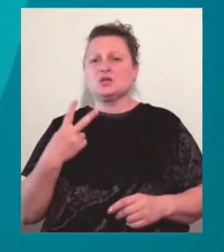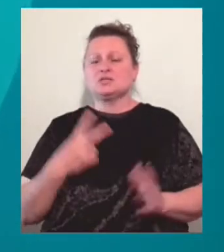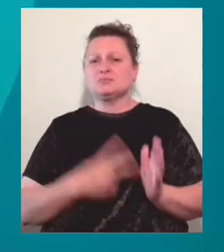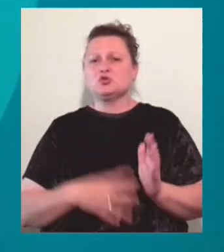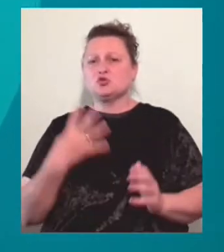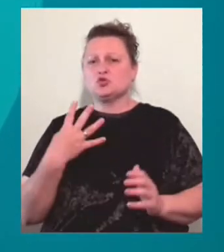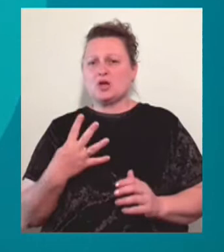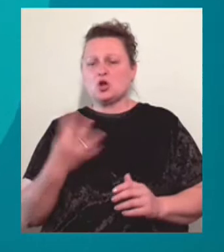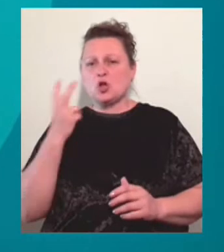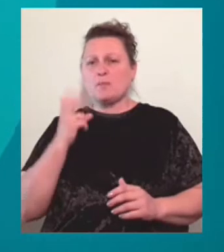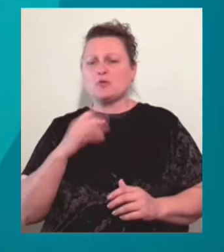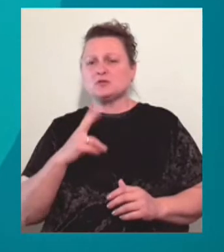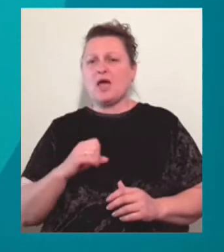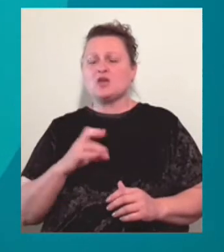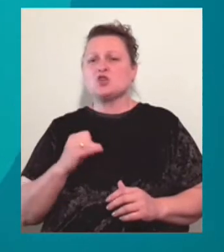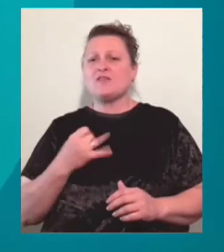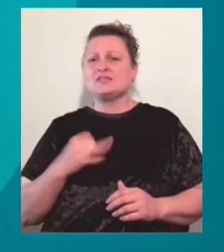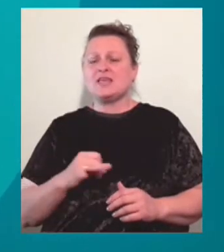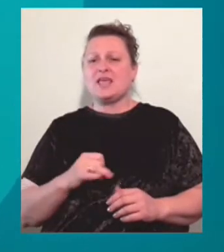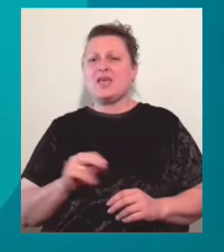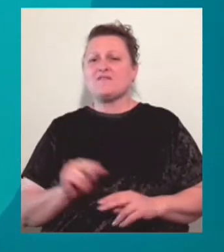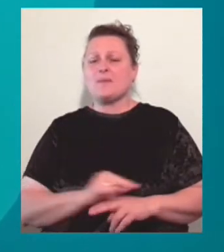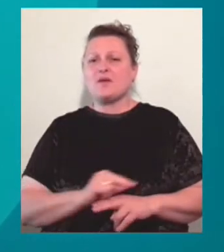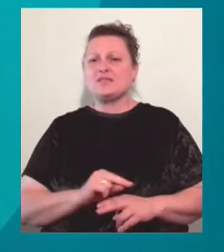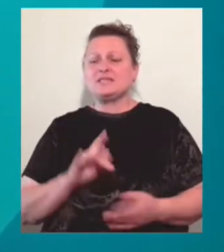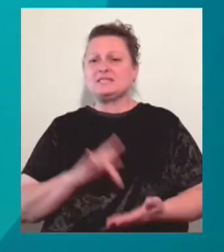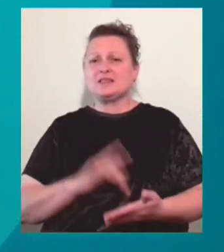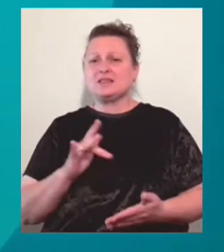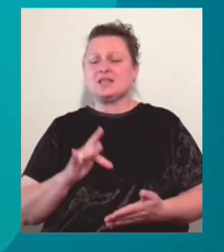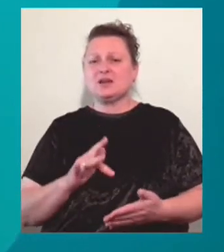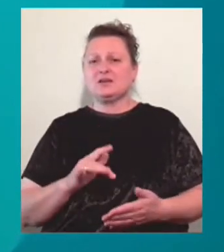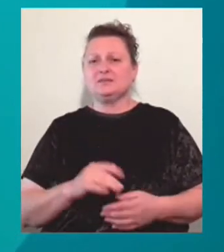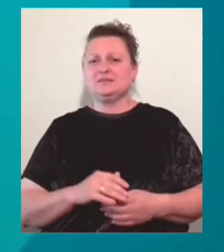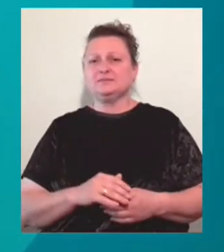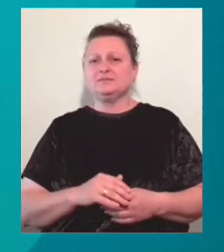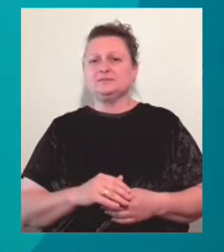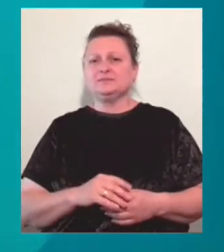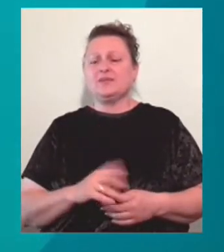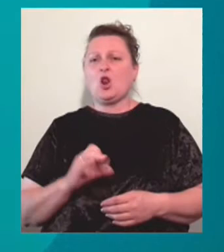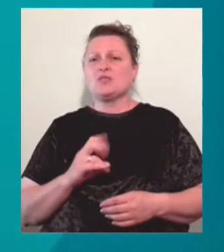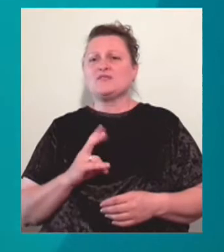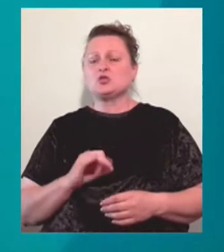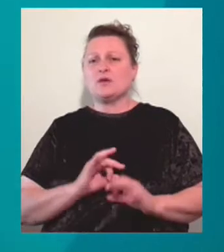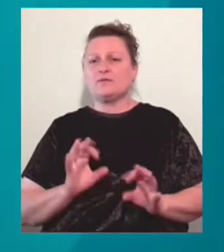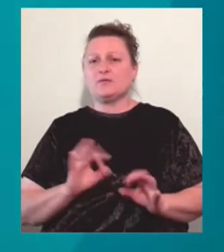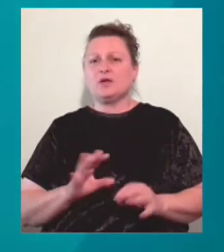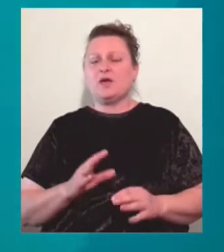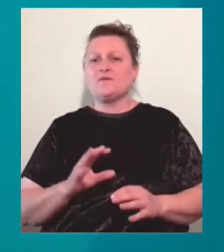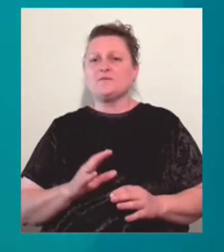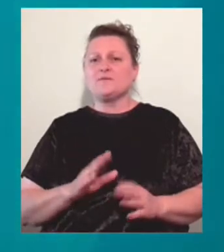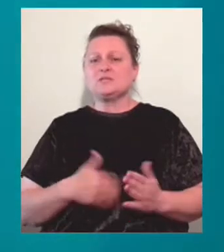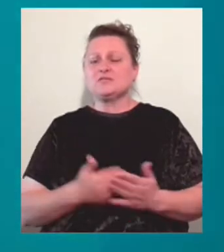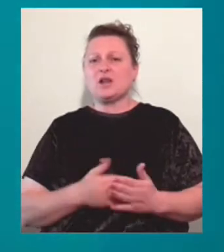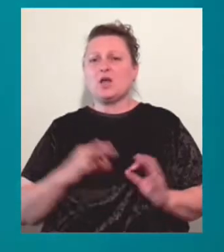та Ширяєвський виправний центр номер 11. Про це розповіла заступниця міністра юстиції Олена Висоцька у відеозверненні на сторінці